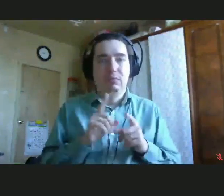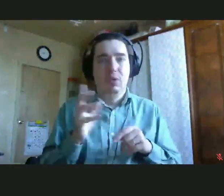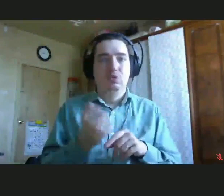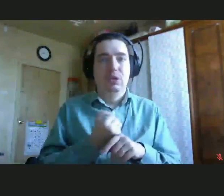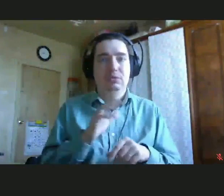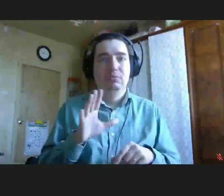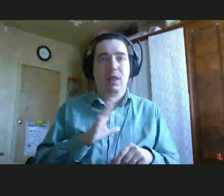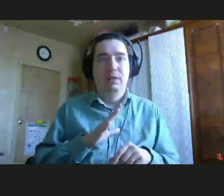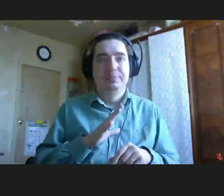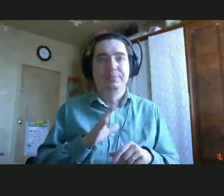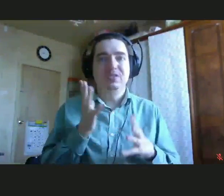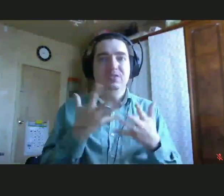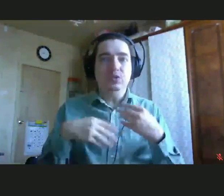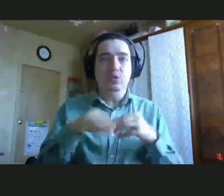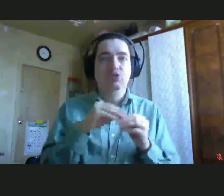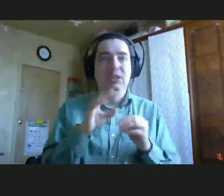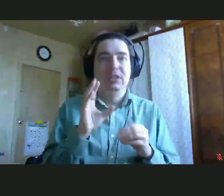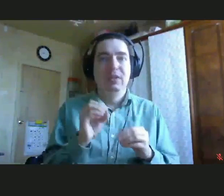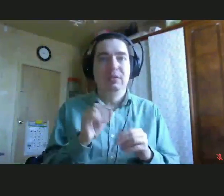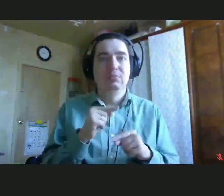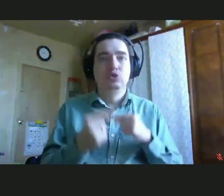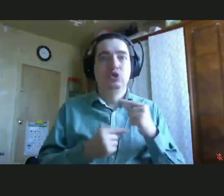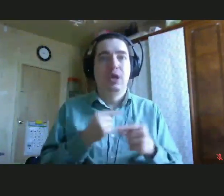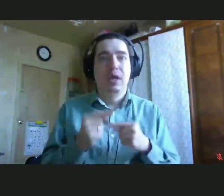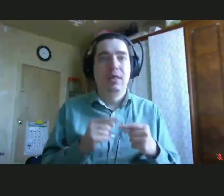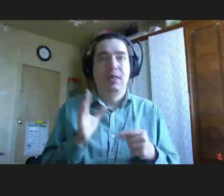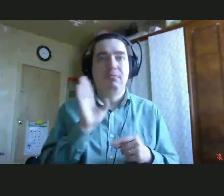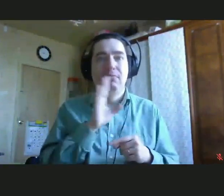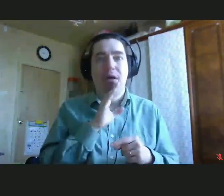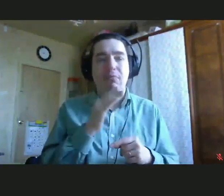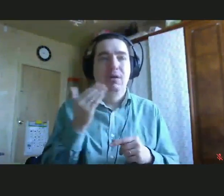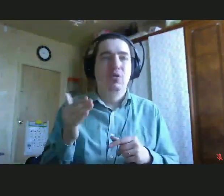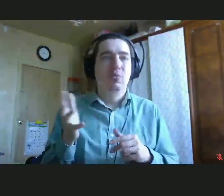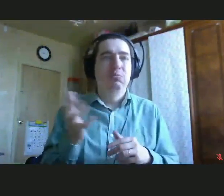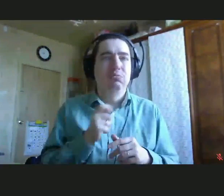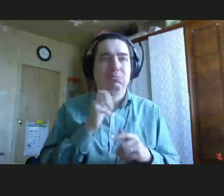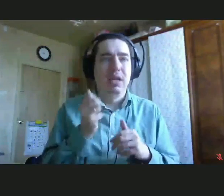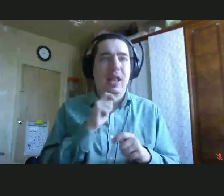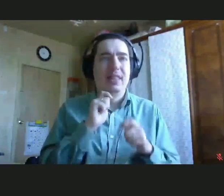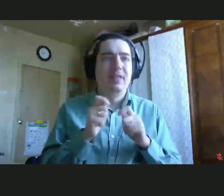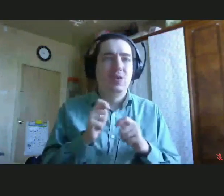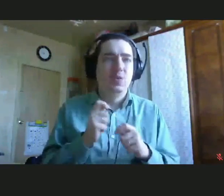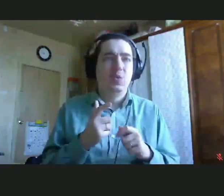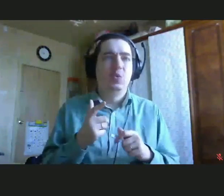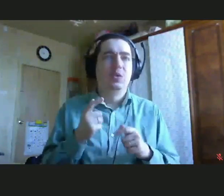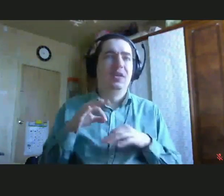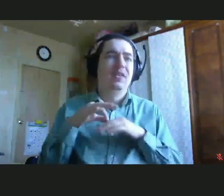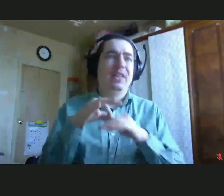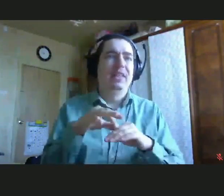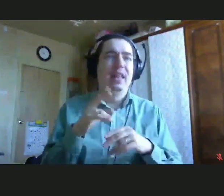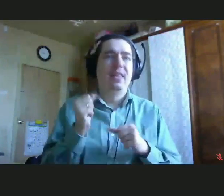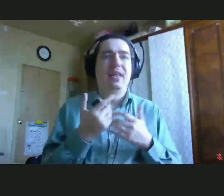была в обществе, постоянно у ее мамы, и у нее брали интервью, их водили на разные мероприятия,